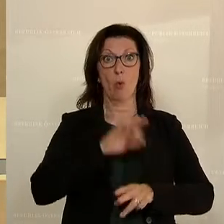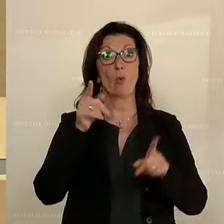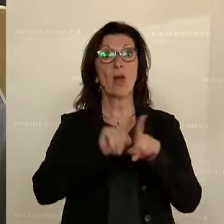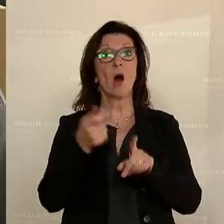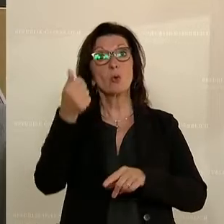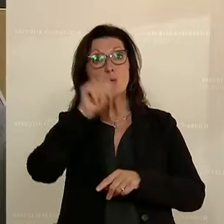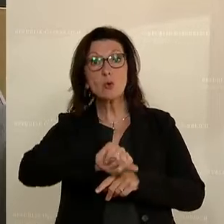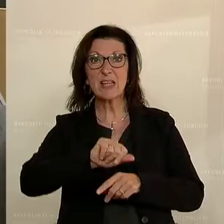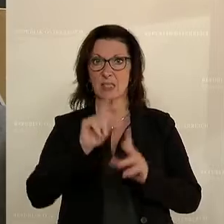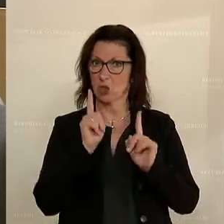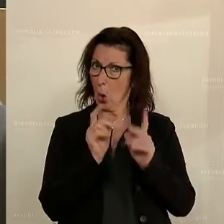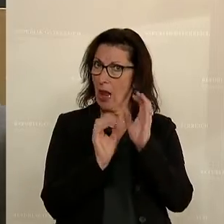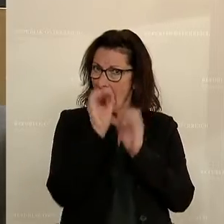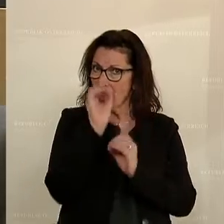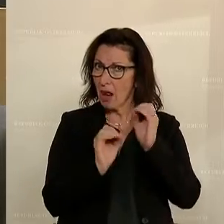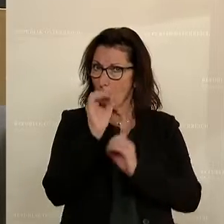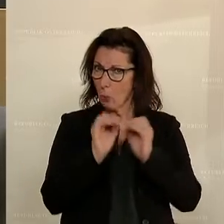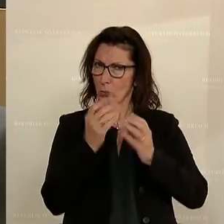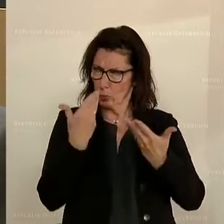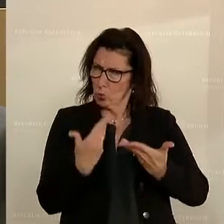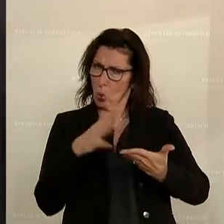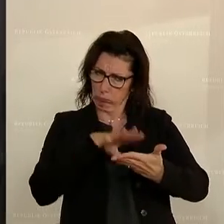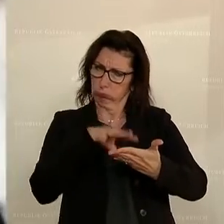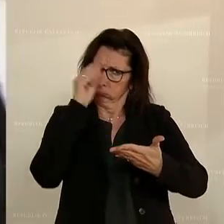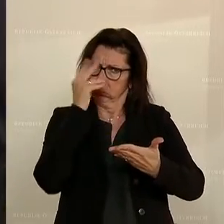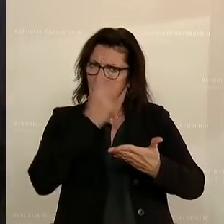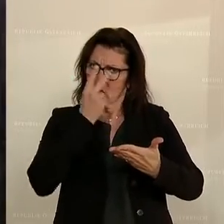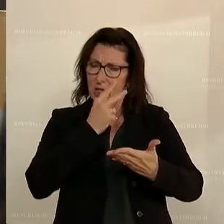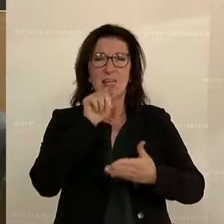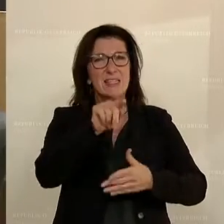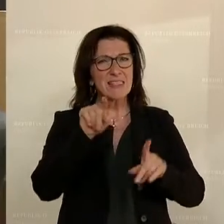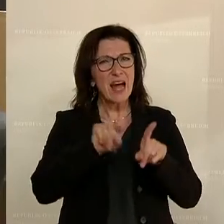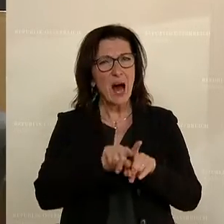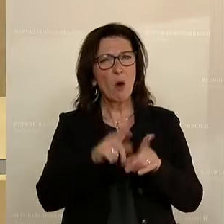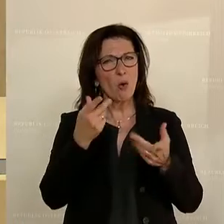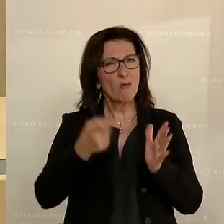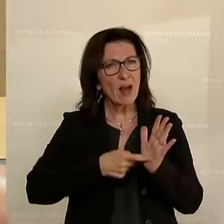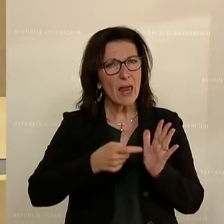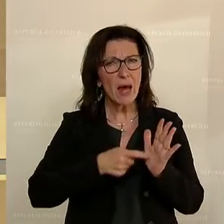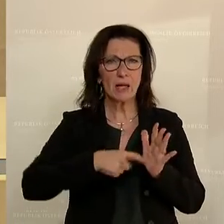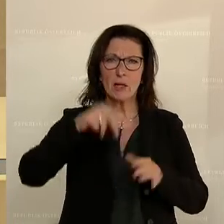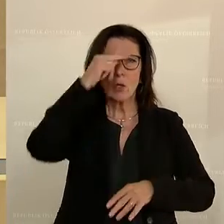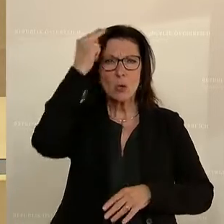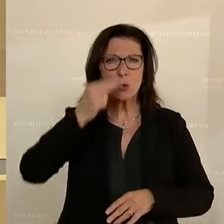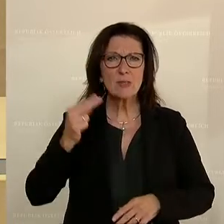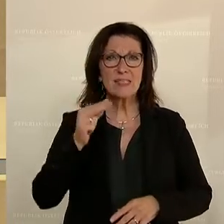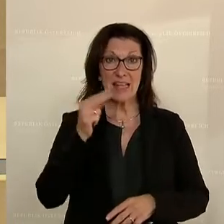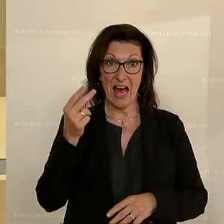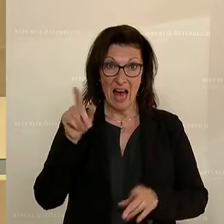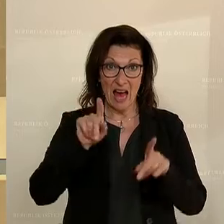ist. So hätte ich es gelesen. Und Sie fordern ein eigenes Stipendienprogramm ausschließlich für Künstlerinnen mit Kindern.